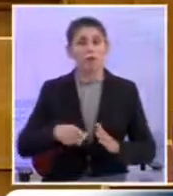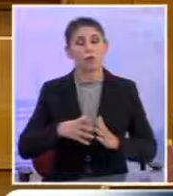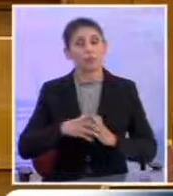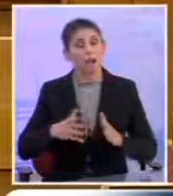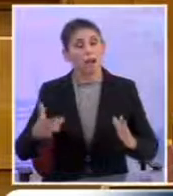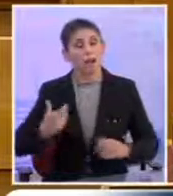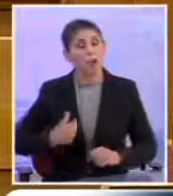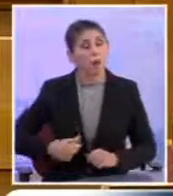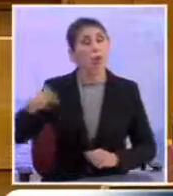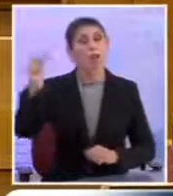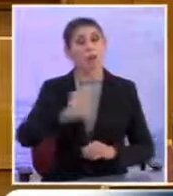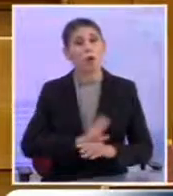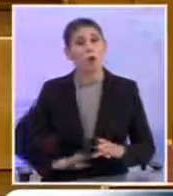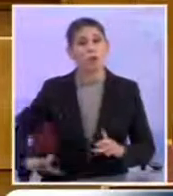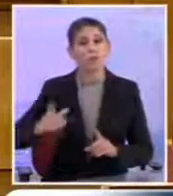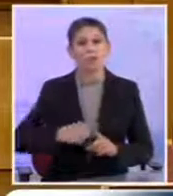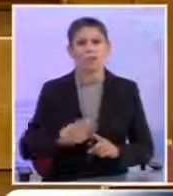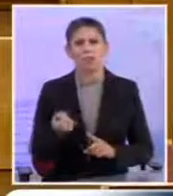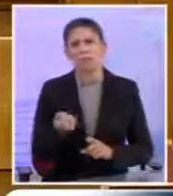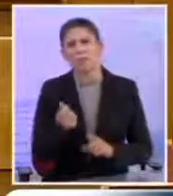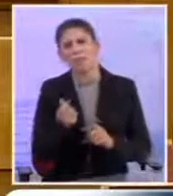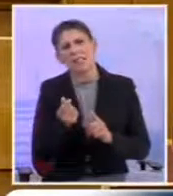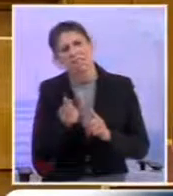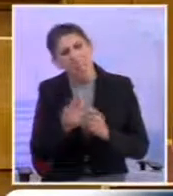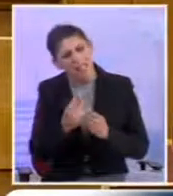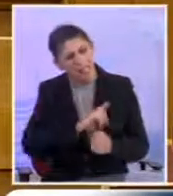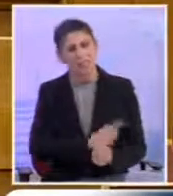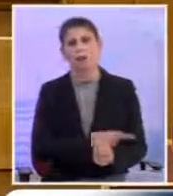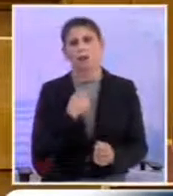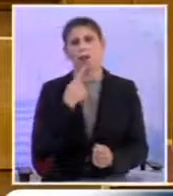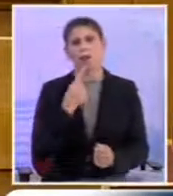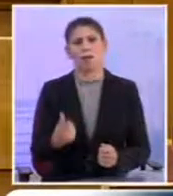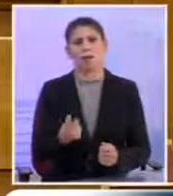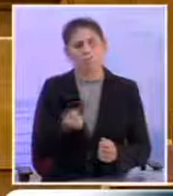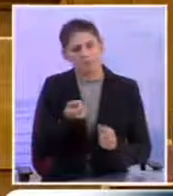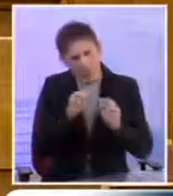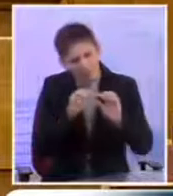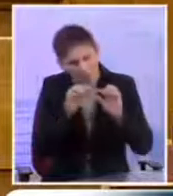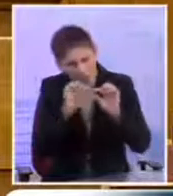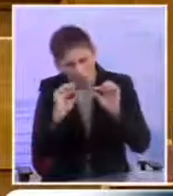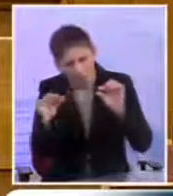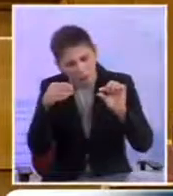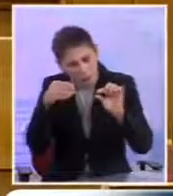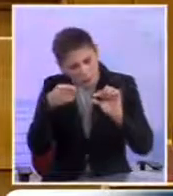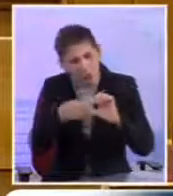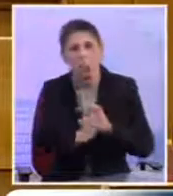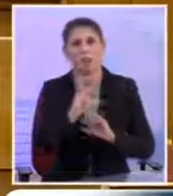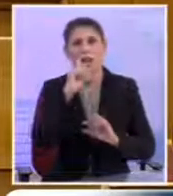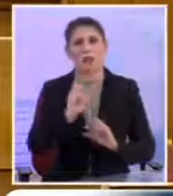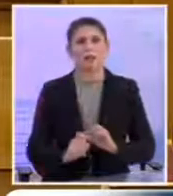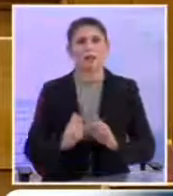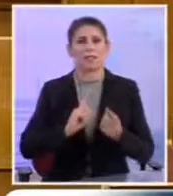όχι του λαού μας Μια μικρή λέω εγώ Μια μικρή δυνατότητα Μια χαραμάδα για μια αναγκαστική συμφωνία